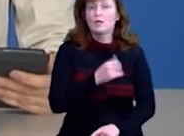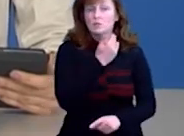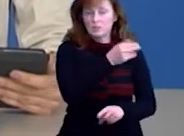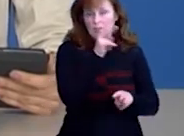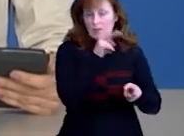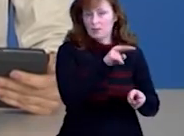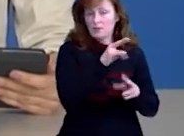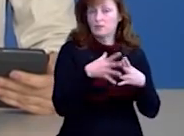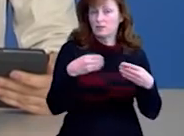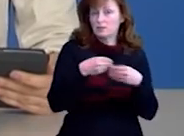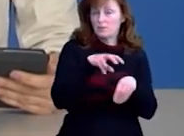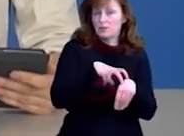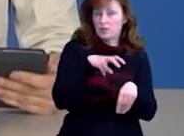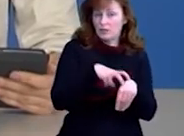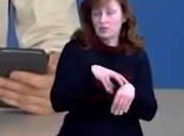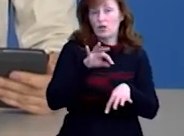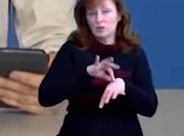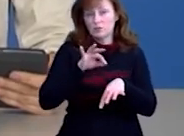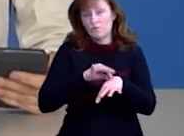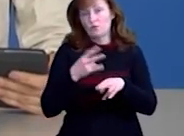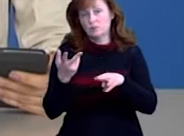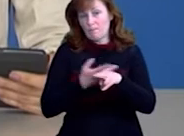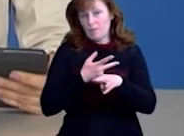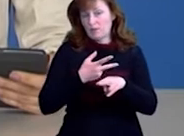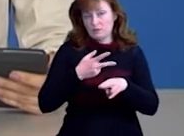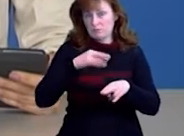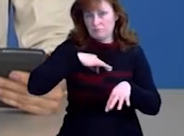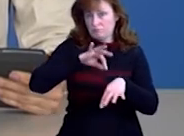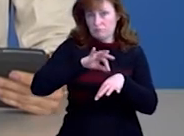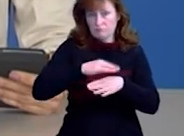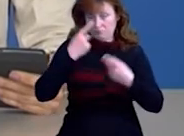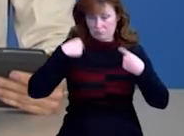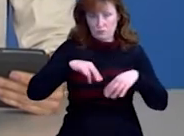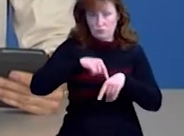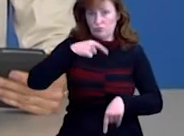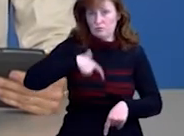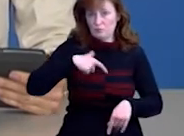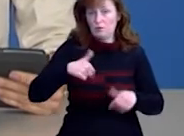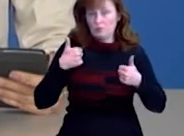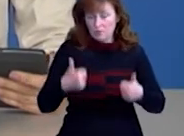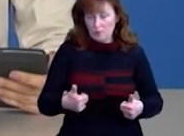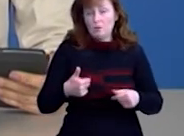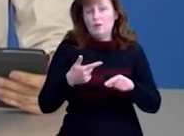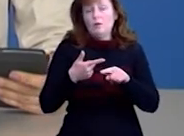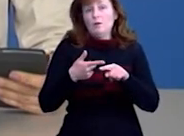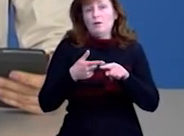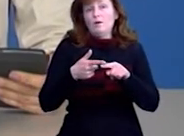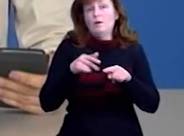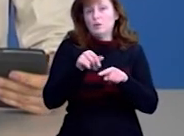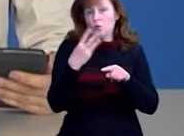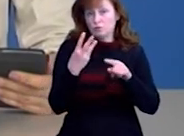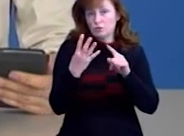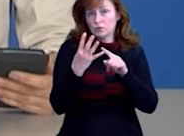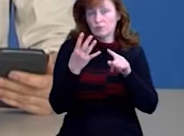нею наглядає сімейний лікар. Захворювання проходить безсимптомно. Нагадаємо, це 15-ти підтверджений випадок захворювання на коронавірус на